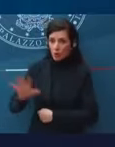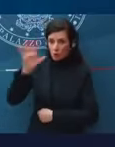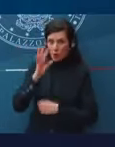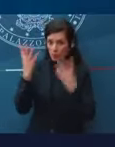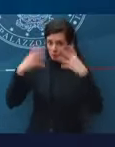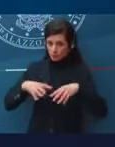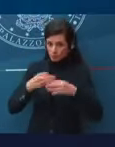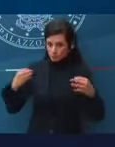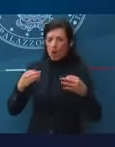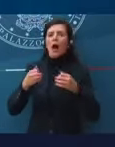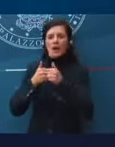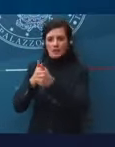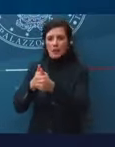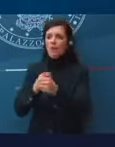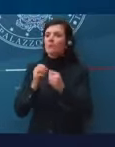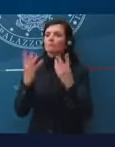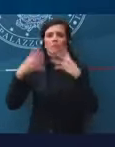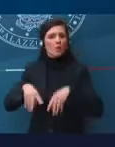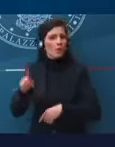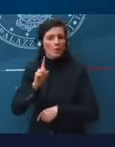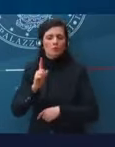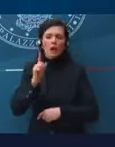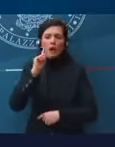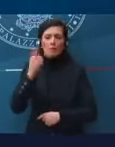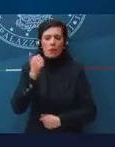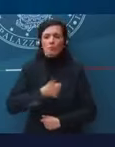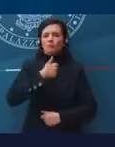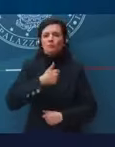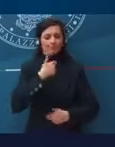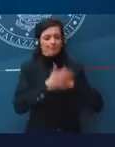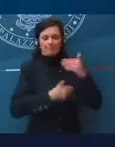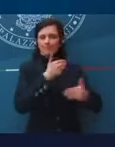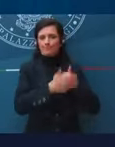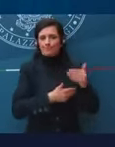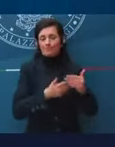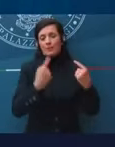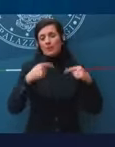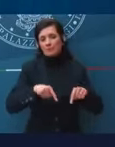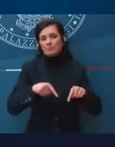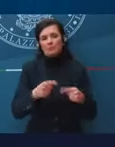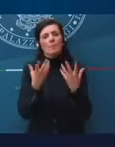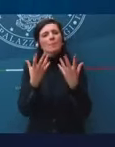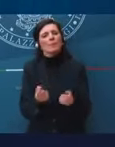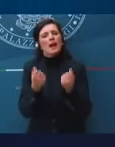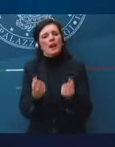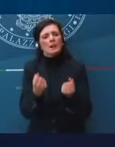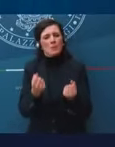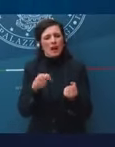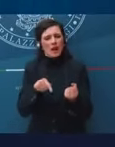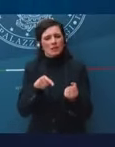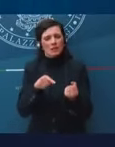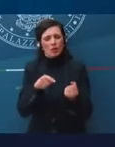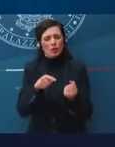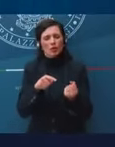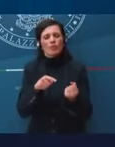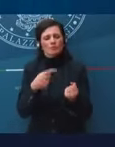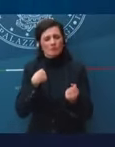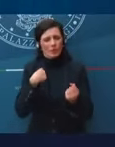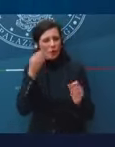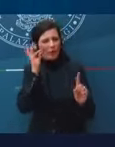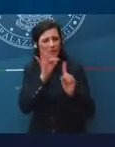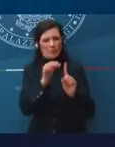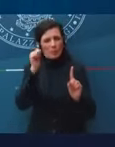il coordinamento europeo. Se non funziona, bisogna andare per conto proprio. Questo è un po' il pragmatismo a cui facevo